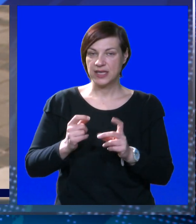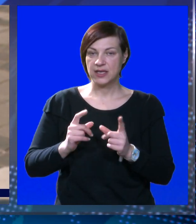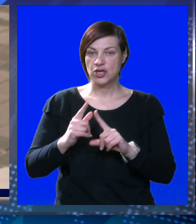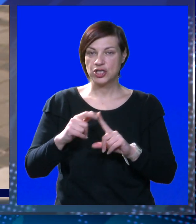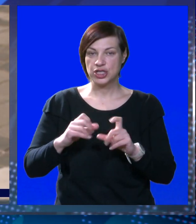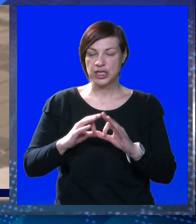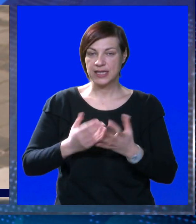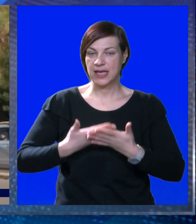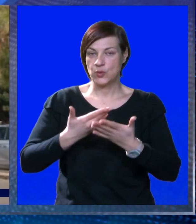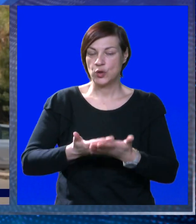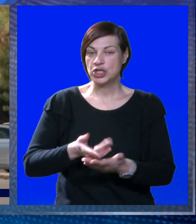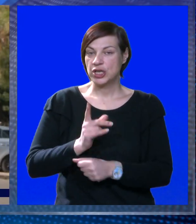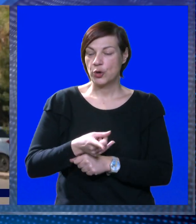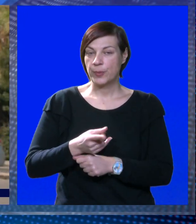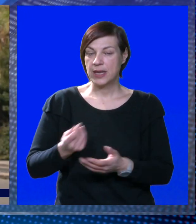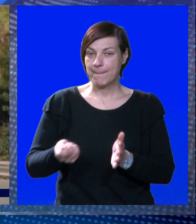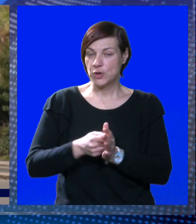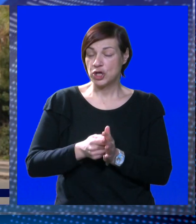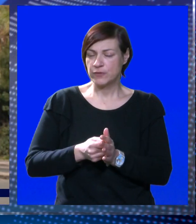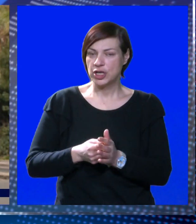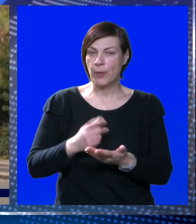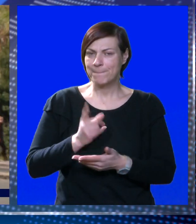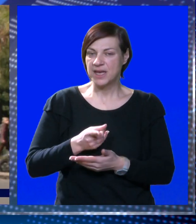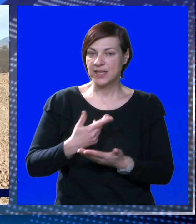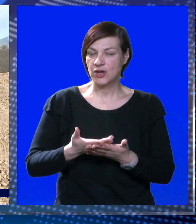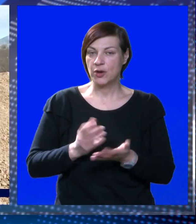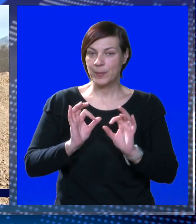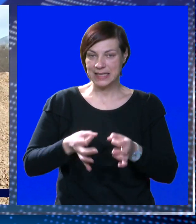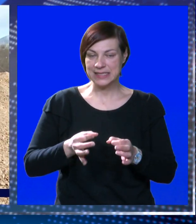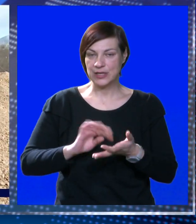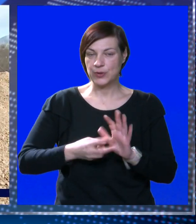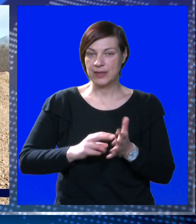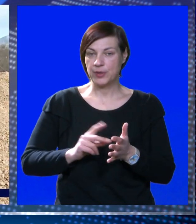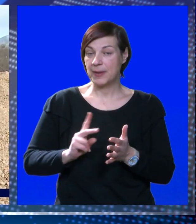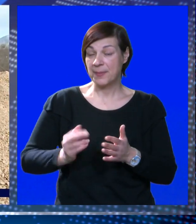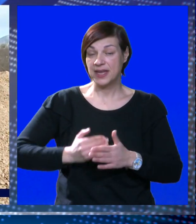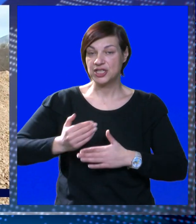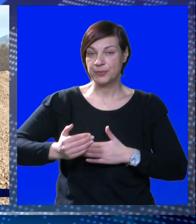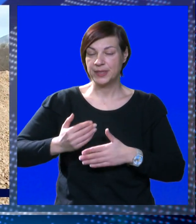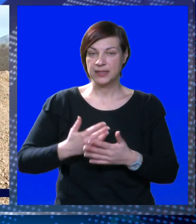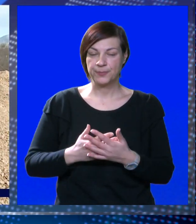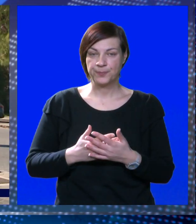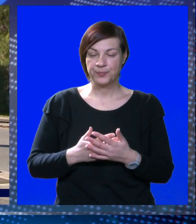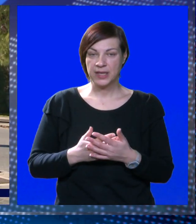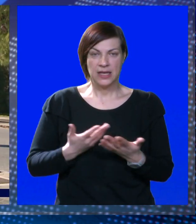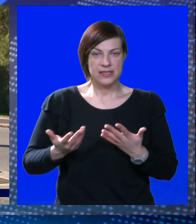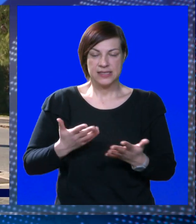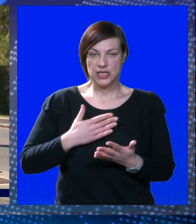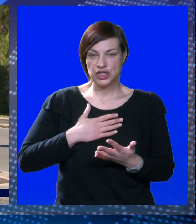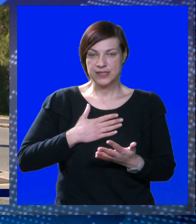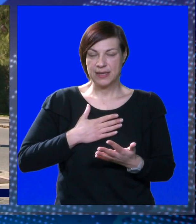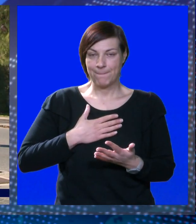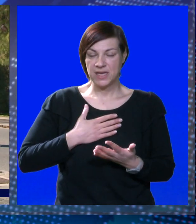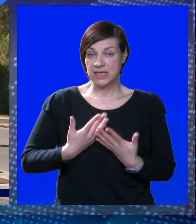Grošet je, kako je tada naveo, uručenoj upozorenje pod novčanom prijetnjom, kako bi bili sigurni da problema neće biti. A